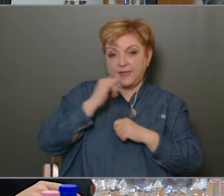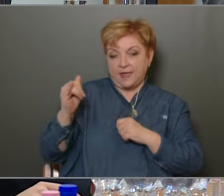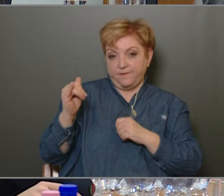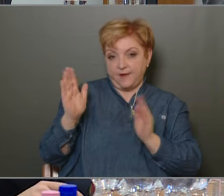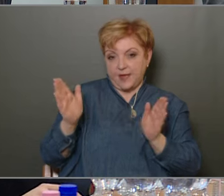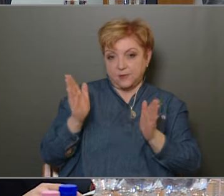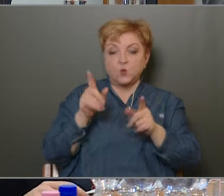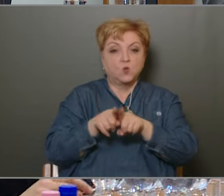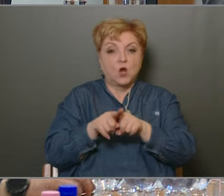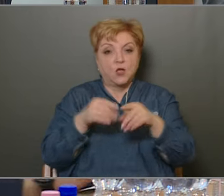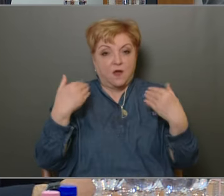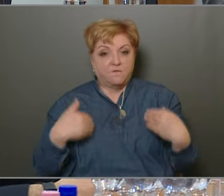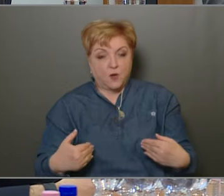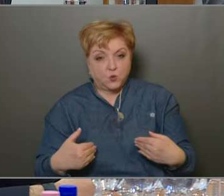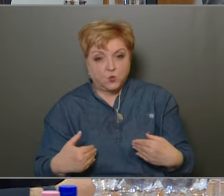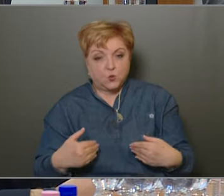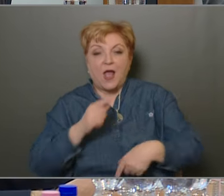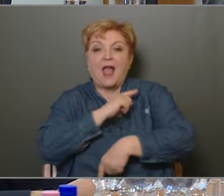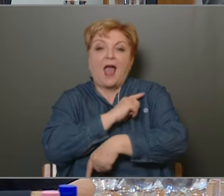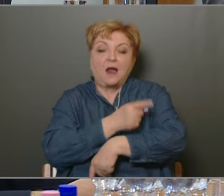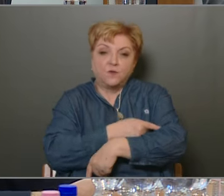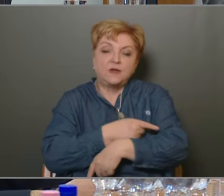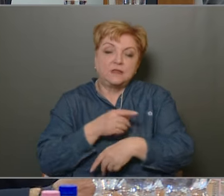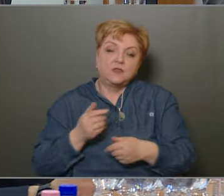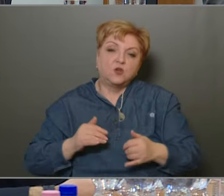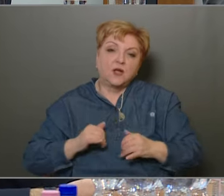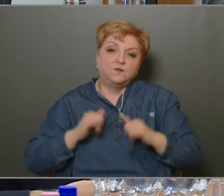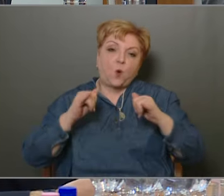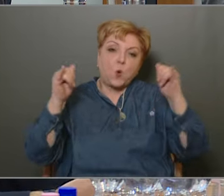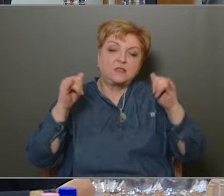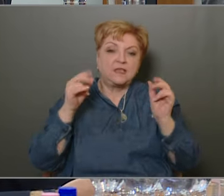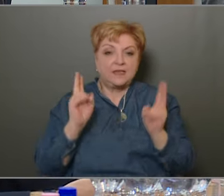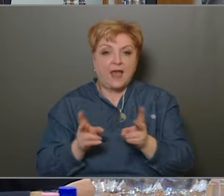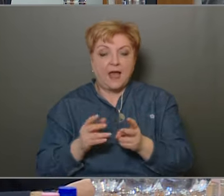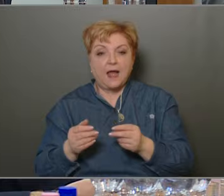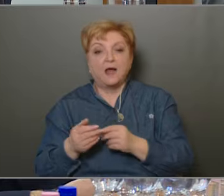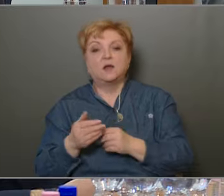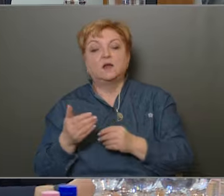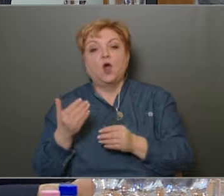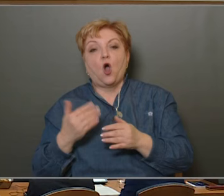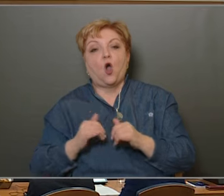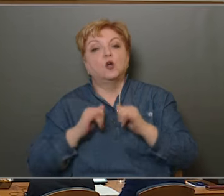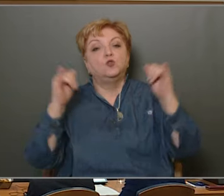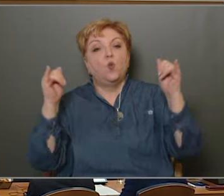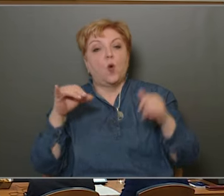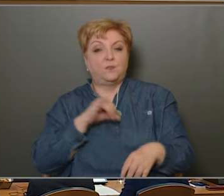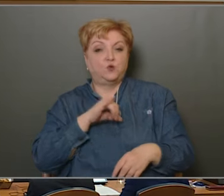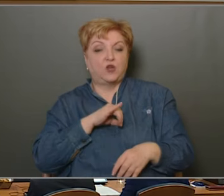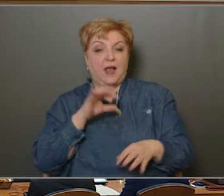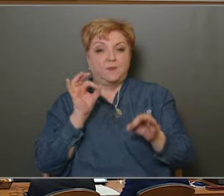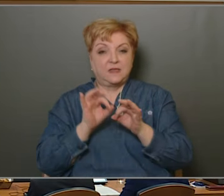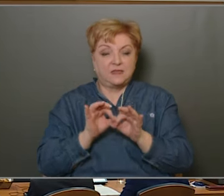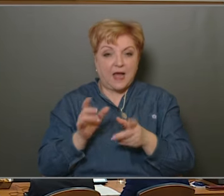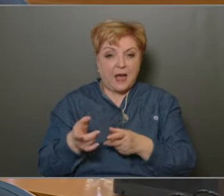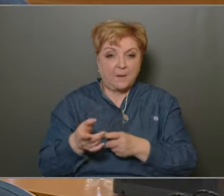vagyunk, mint voltunk Nyilván az erőfeszítéseket fokozni kell, hogyha nő a bűncselekmény szám Vagy az olyan esemény, amire reagálnunk